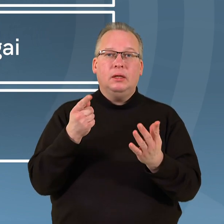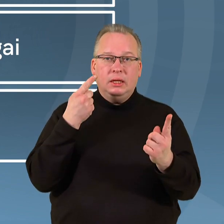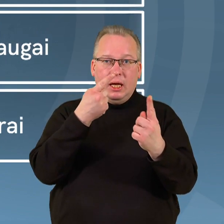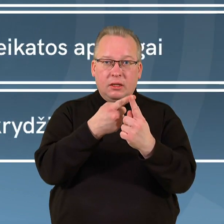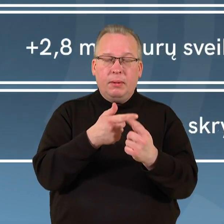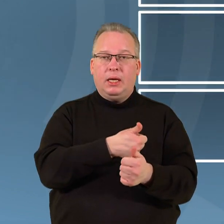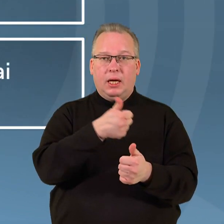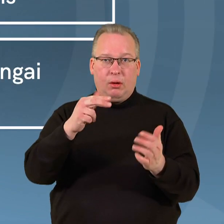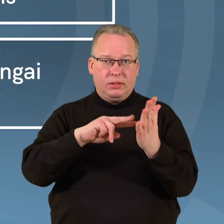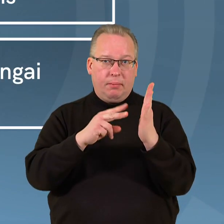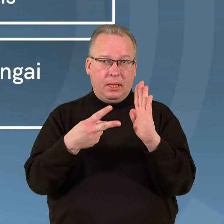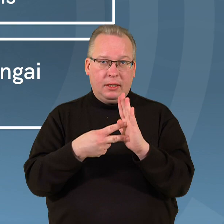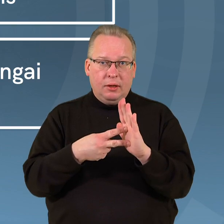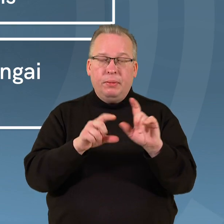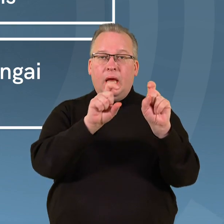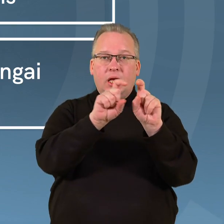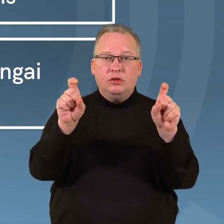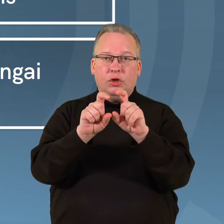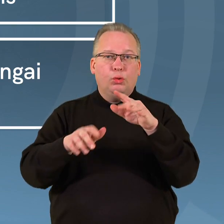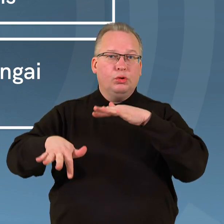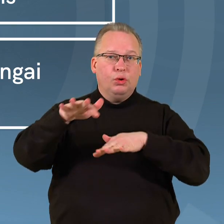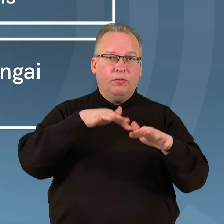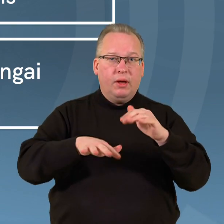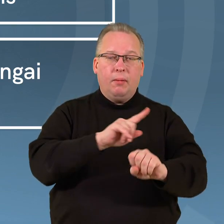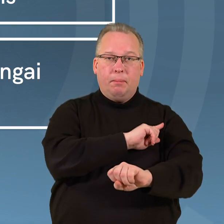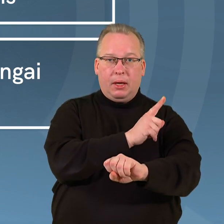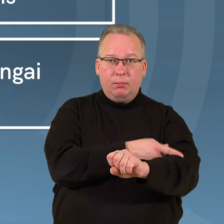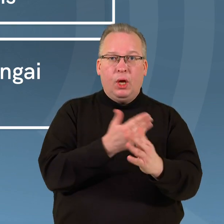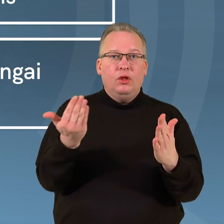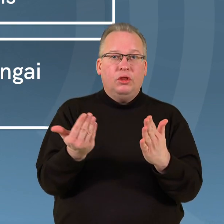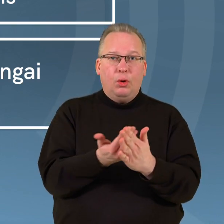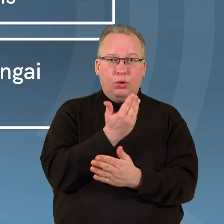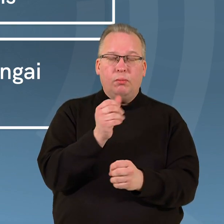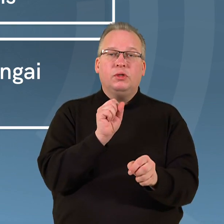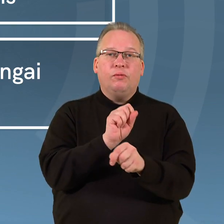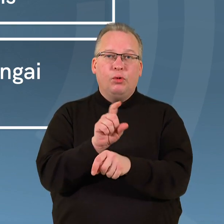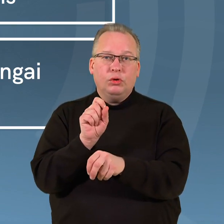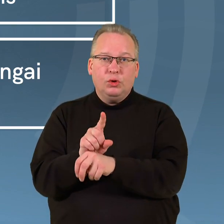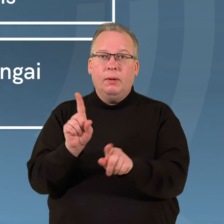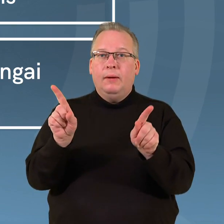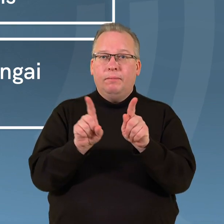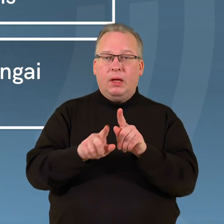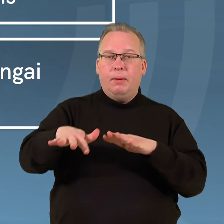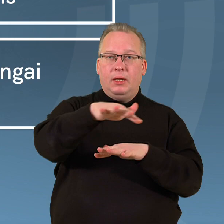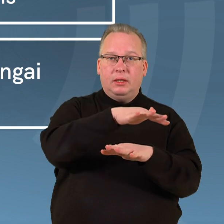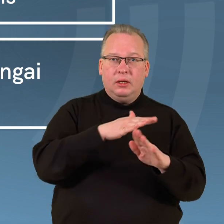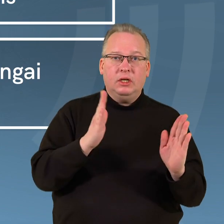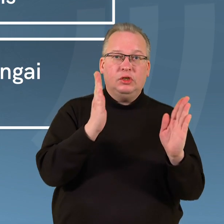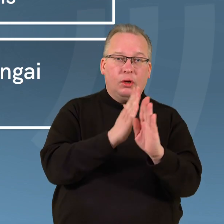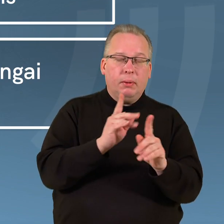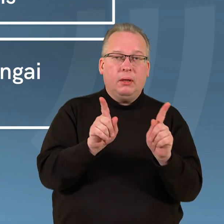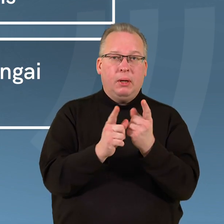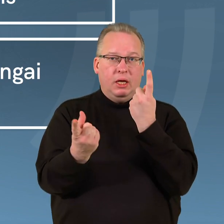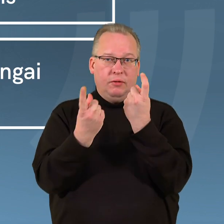tenkinantį planą, taip pat institucijų veiklai, pajėgumų, stiprinimui ir naujoms funkcijoms, bei infrastruktūrai, įrangai ir